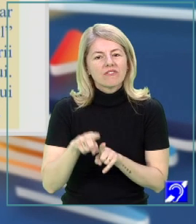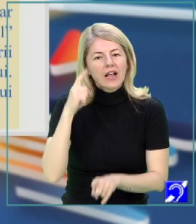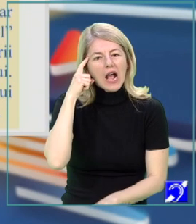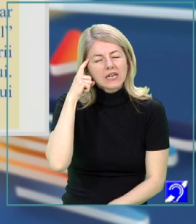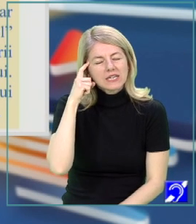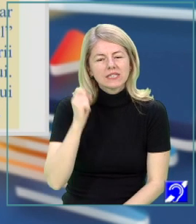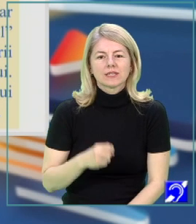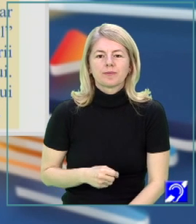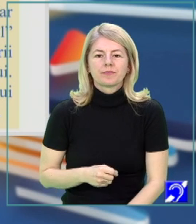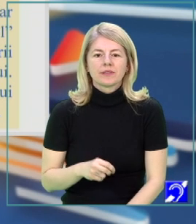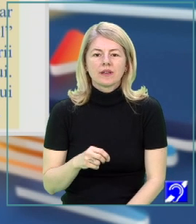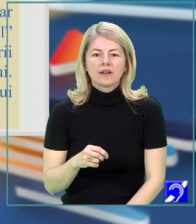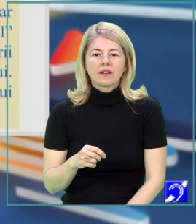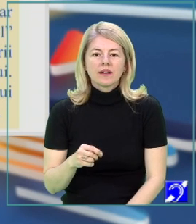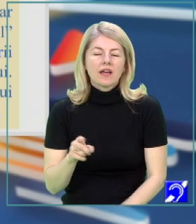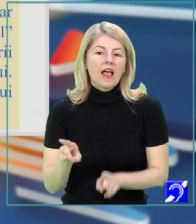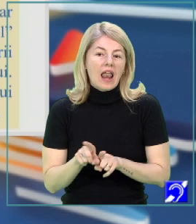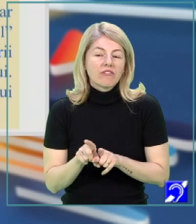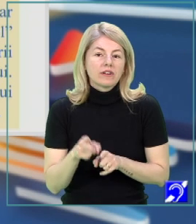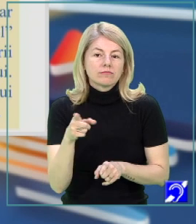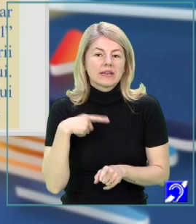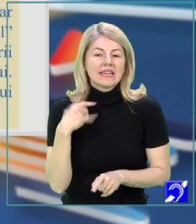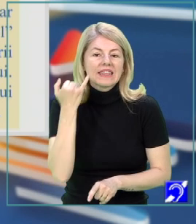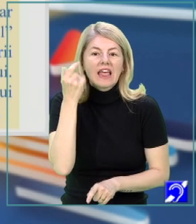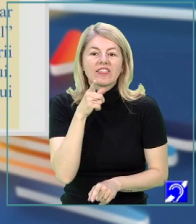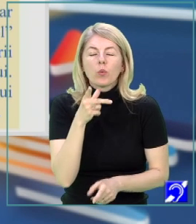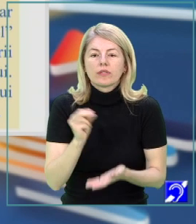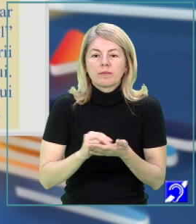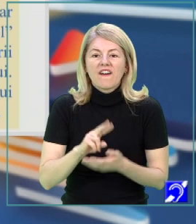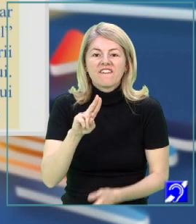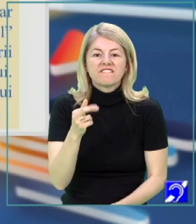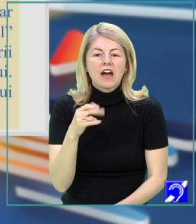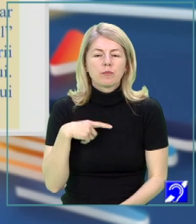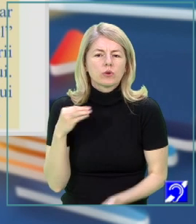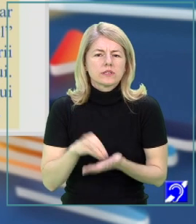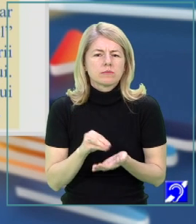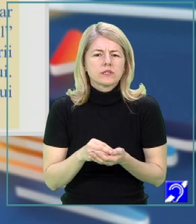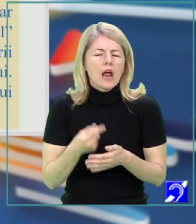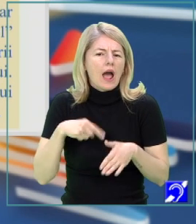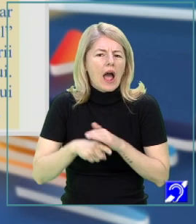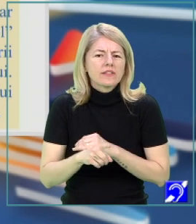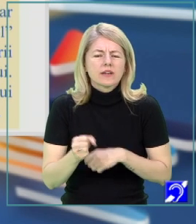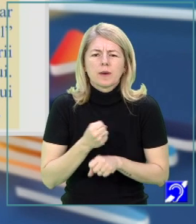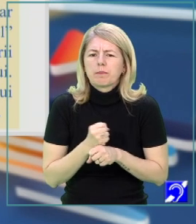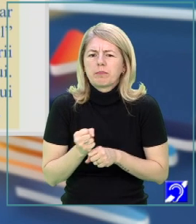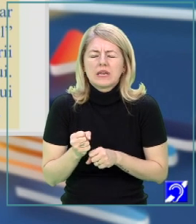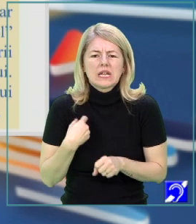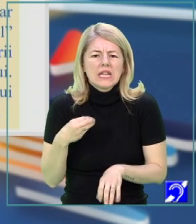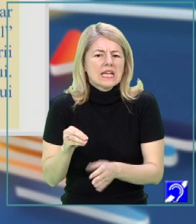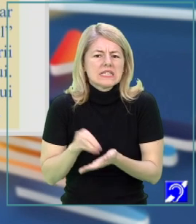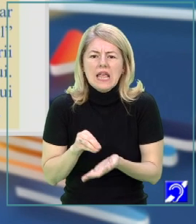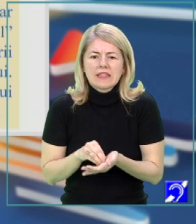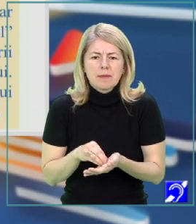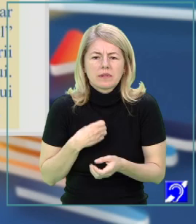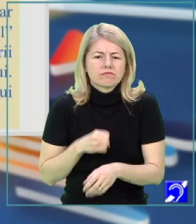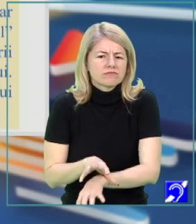Metafora, farmecul din gând, întărește ideea că simțirea este tot mai adâncă și plină de farmec. Am